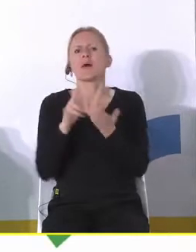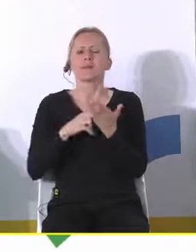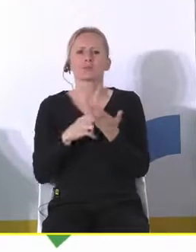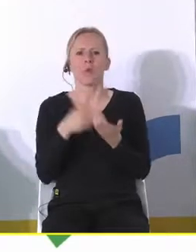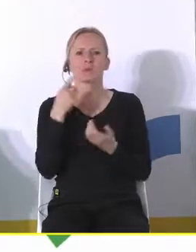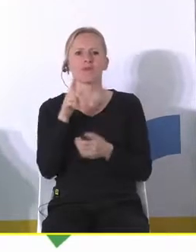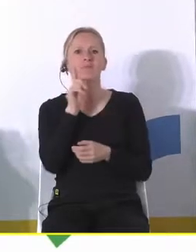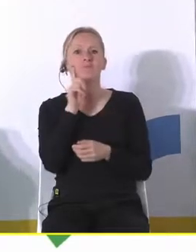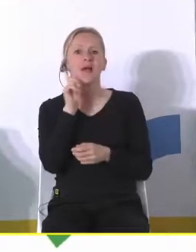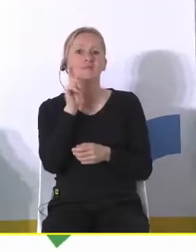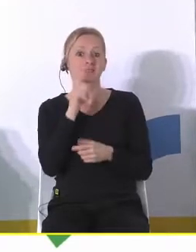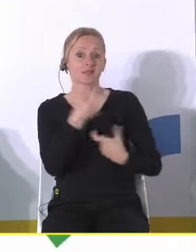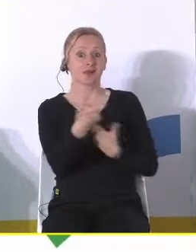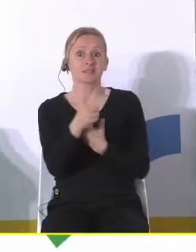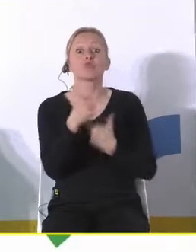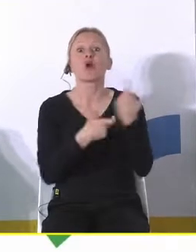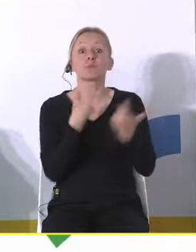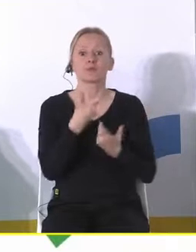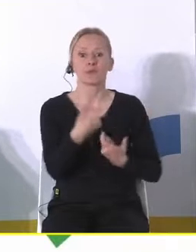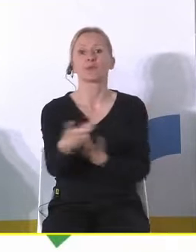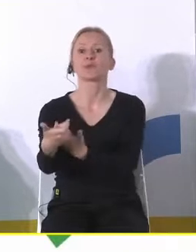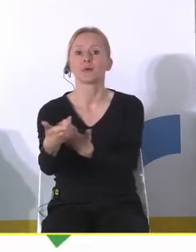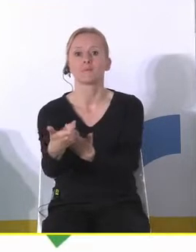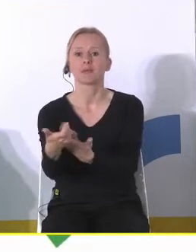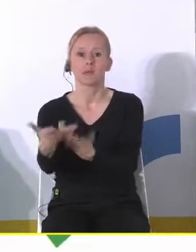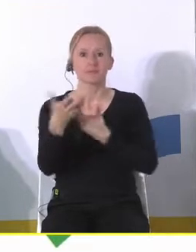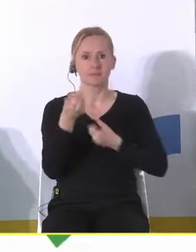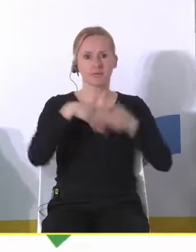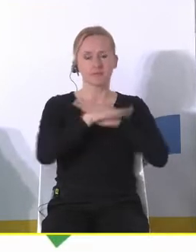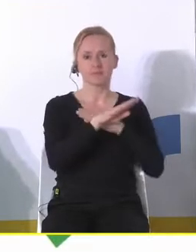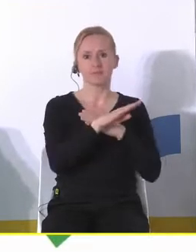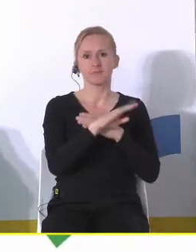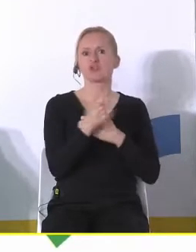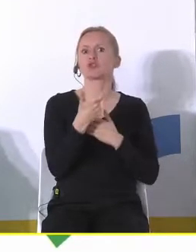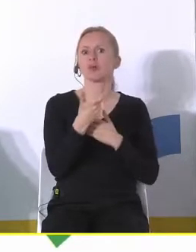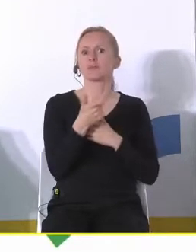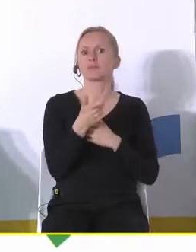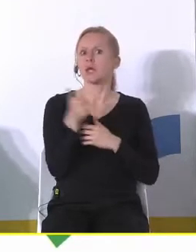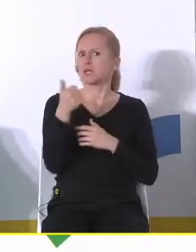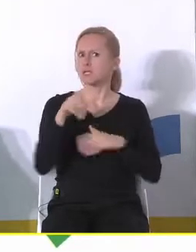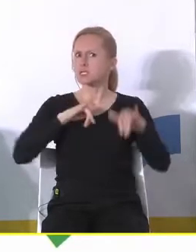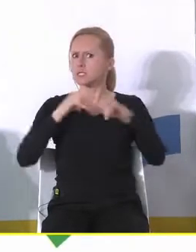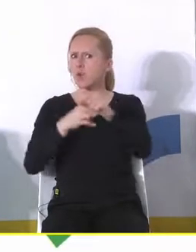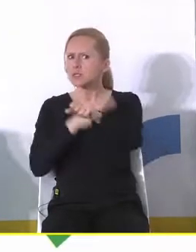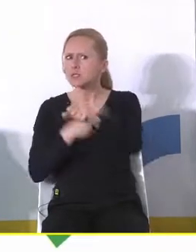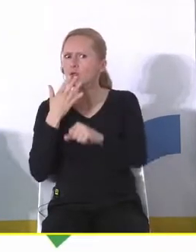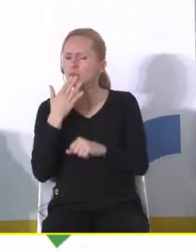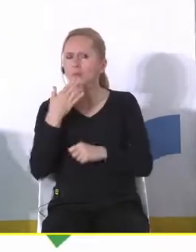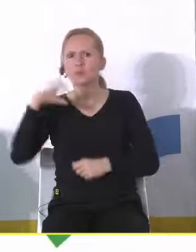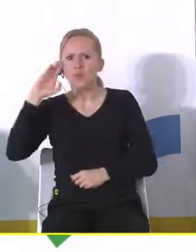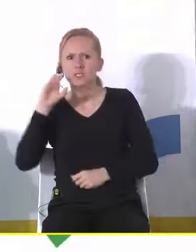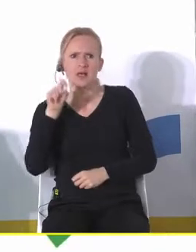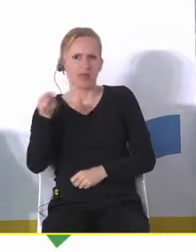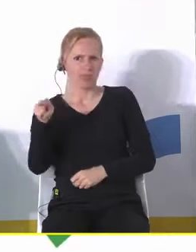sikawkę albo coś i zwijają to wszystko i w którymś momencie jeden z urzędników mówi słuchajcie